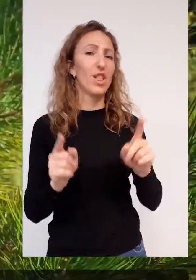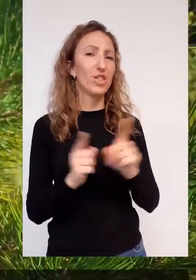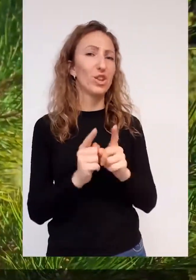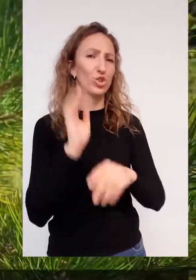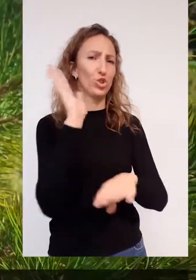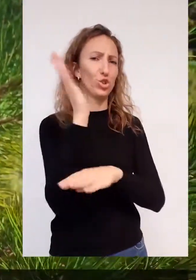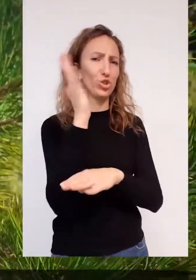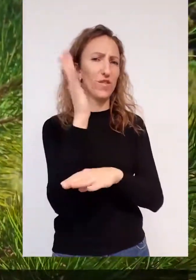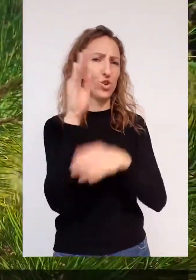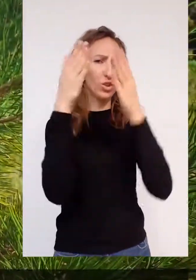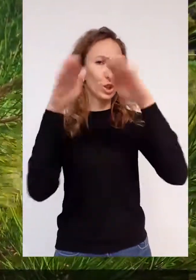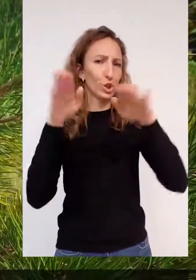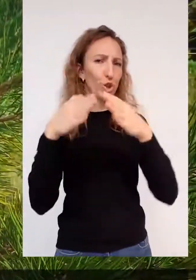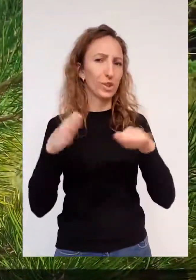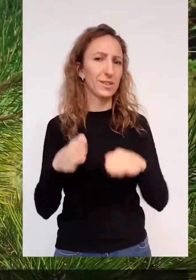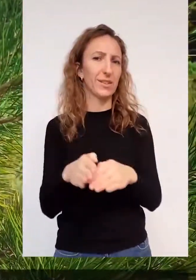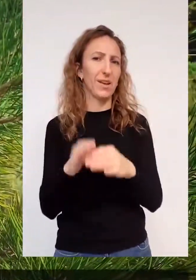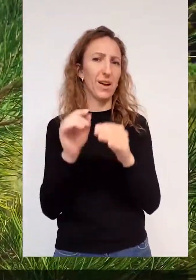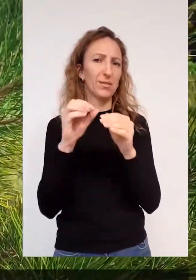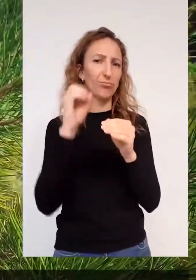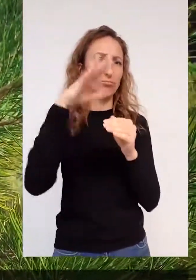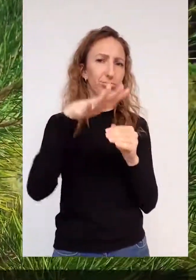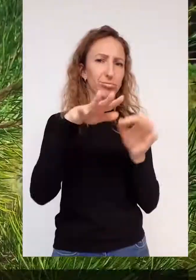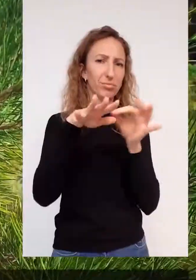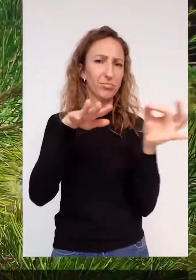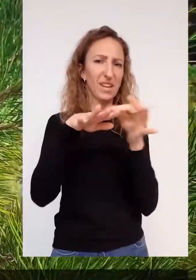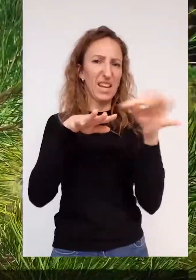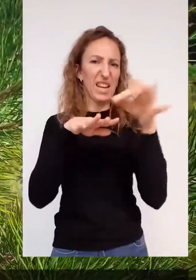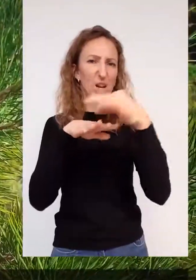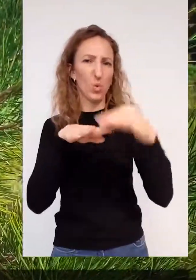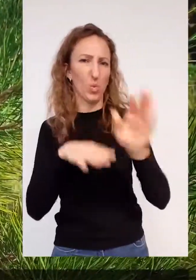Igły, posiada również sosna